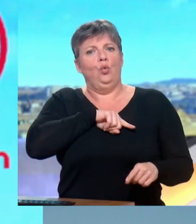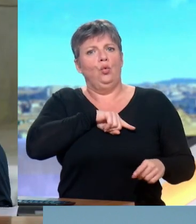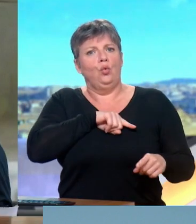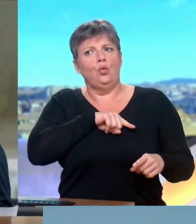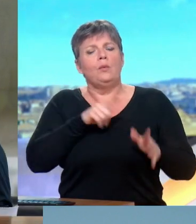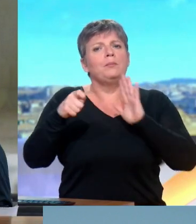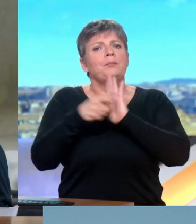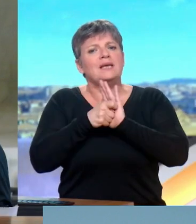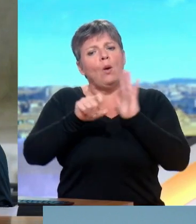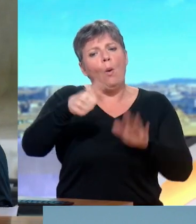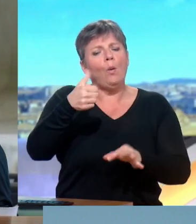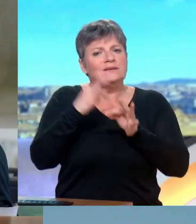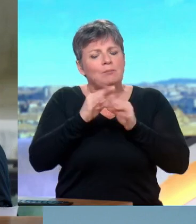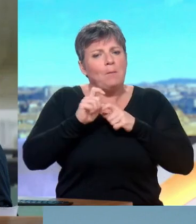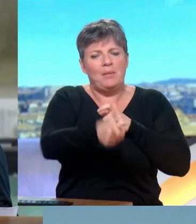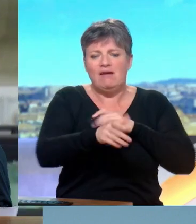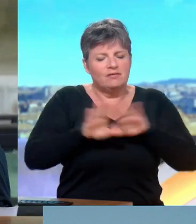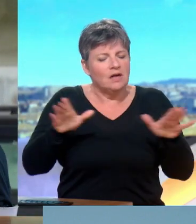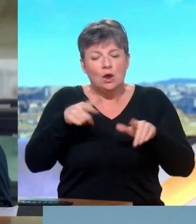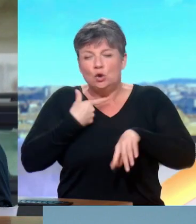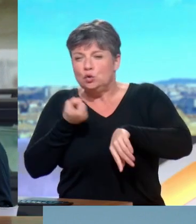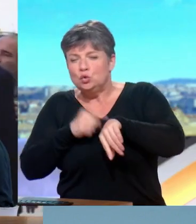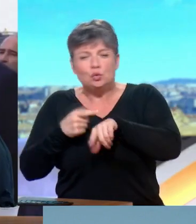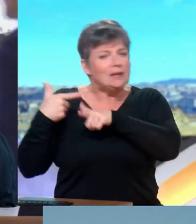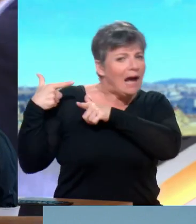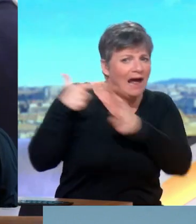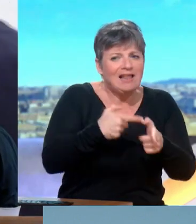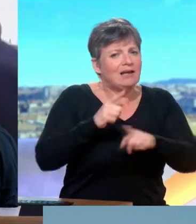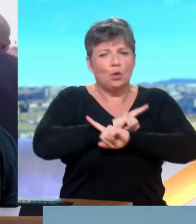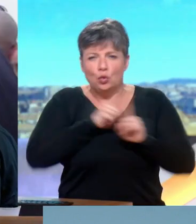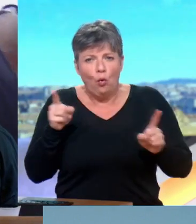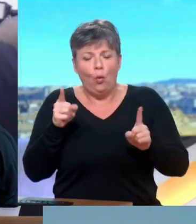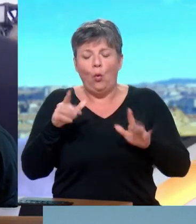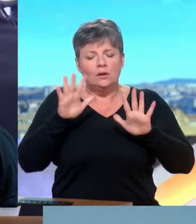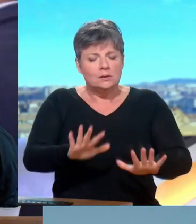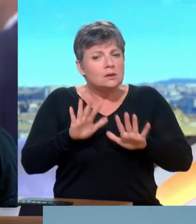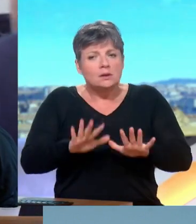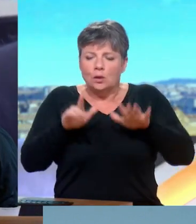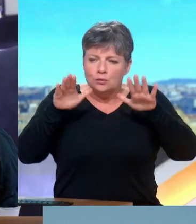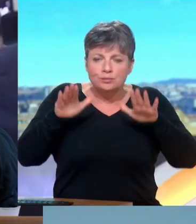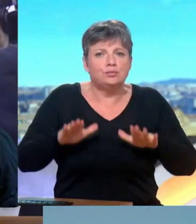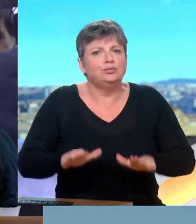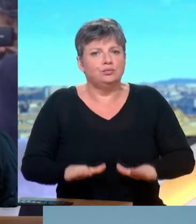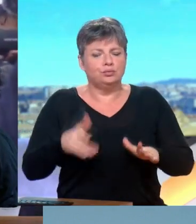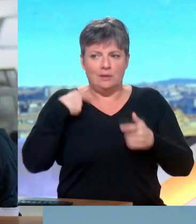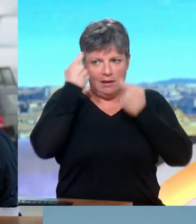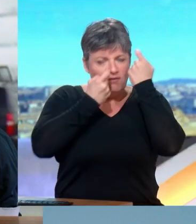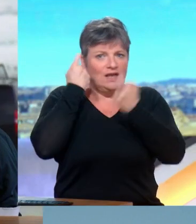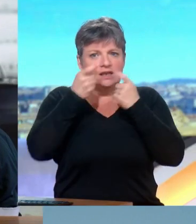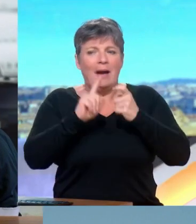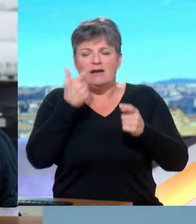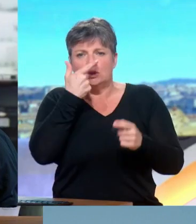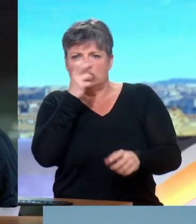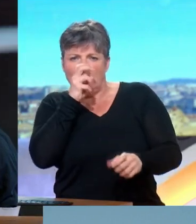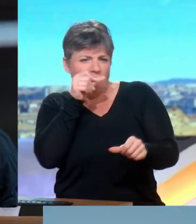après le 11 septembre. Ne vous ruez pas. N'agissez pas sous le désir de la